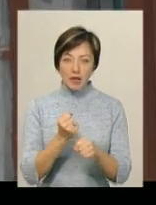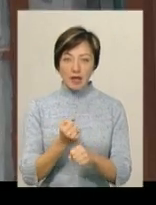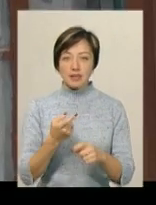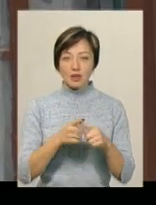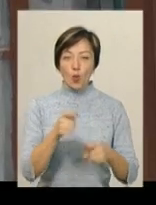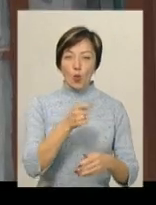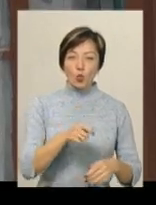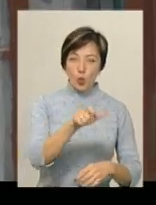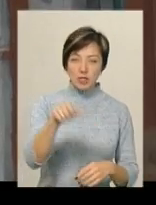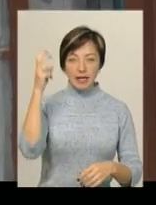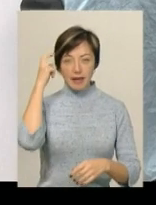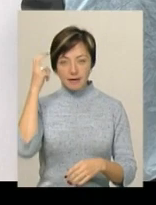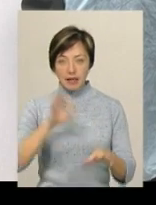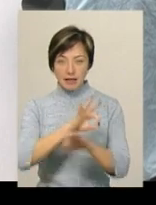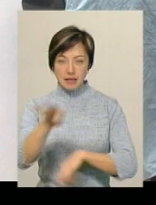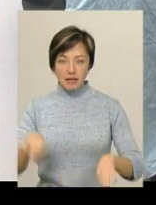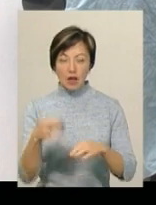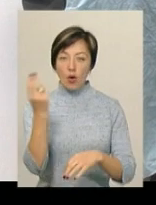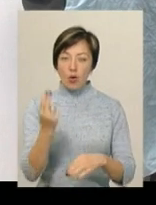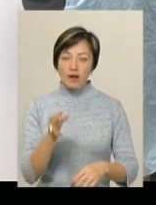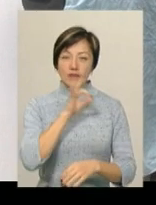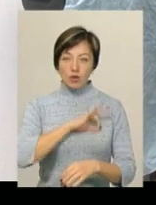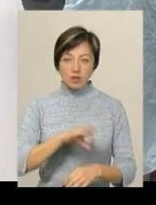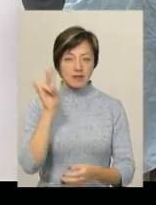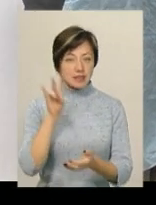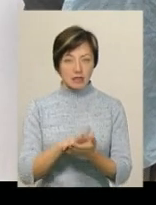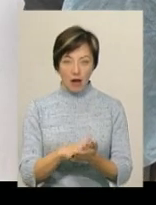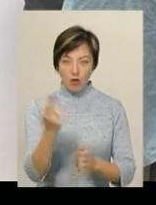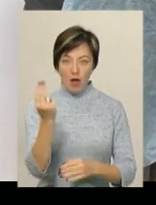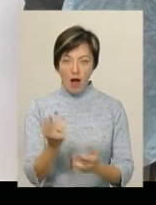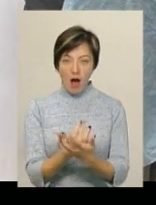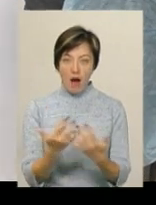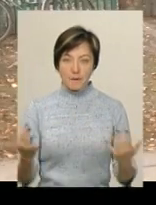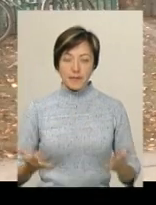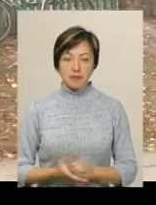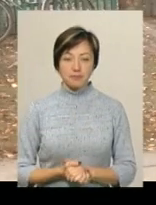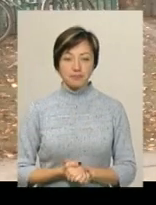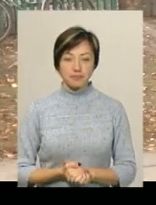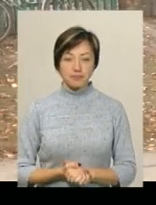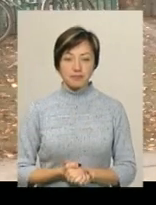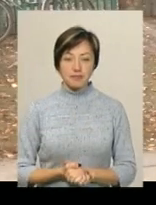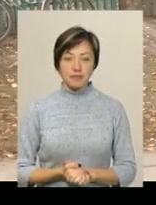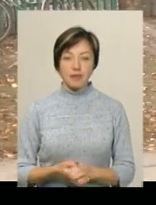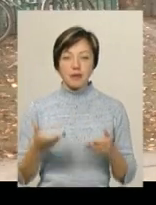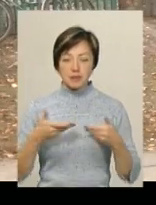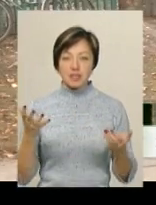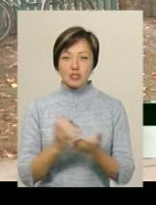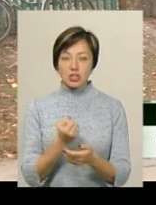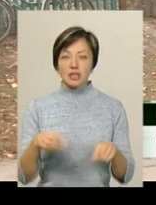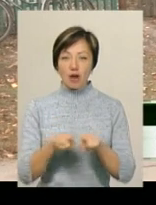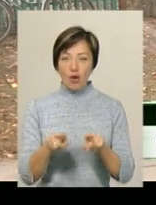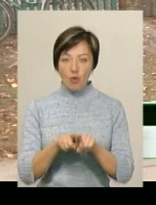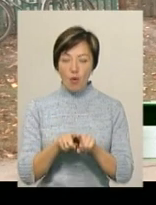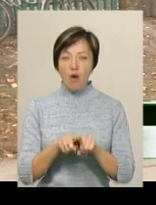семчаківські художники, і київські дизайнери. Кольори використовують сталою гами, каже Віктор Раковський. Ми знаємо таку фарбу. Це резина фарба,